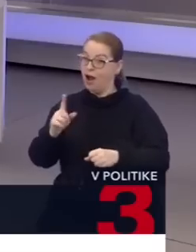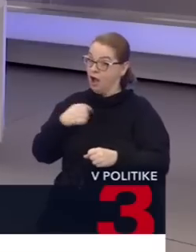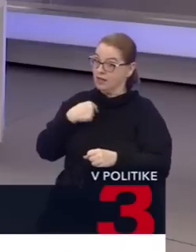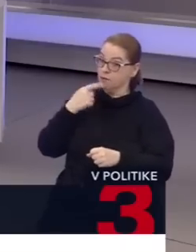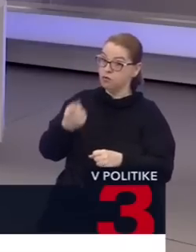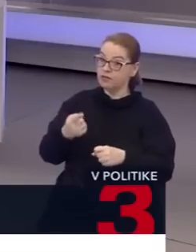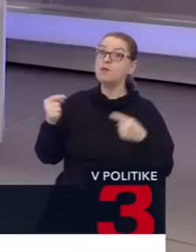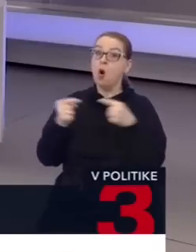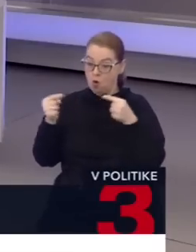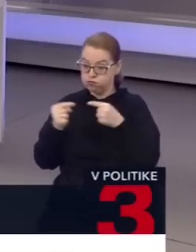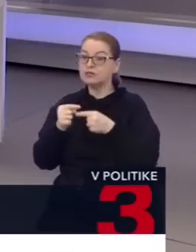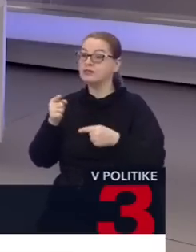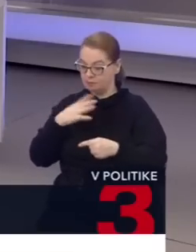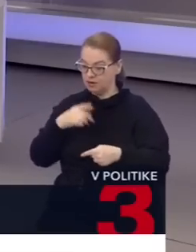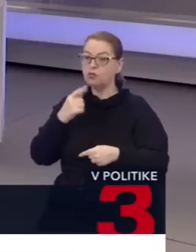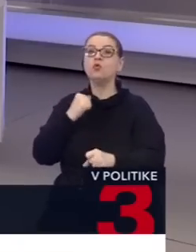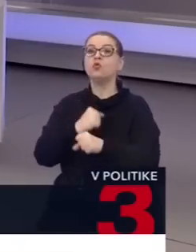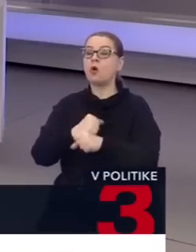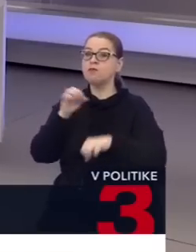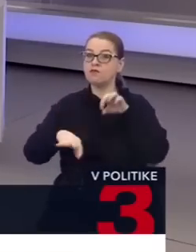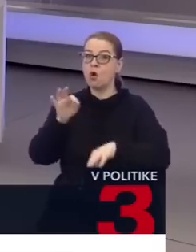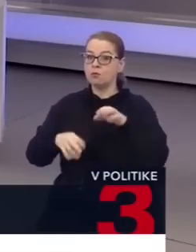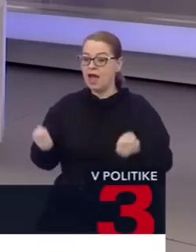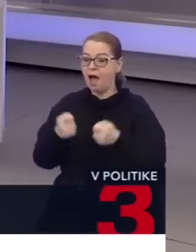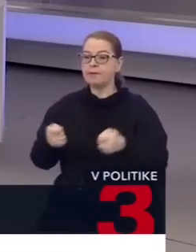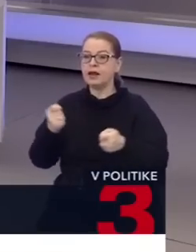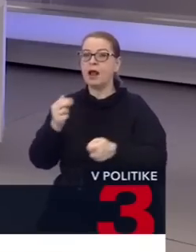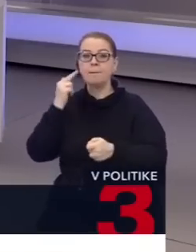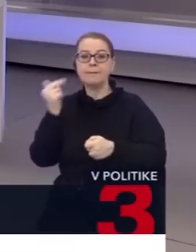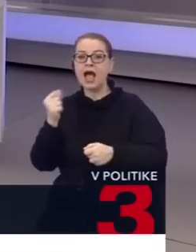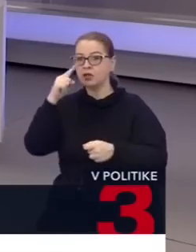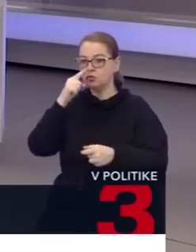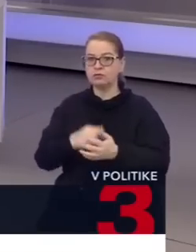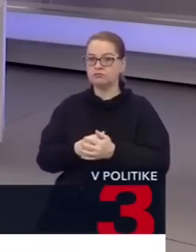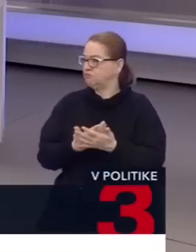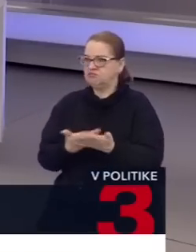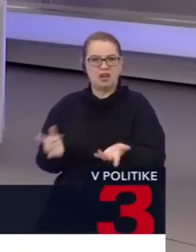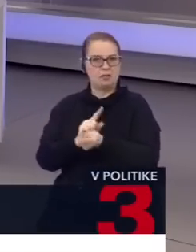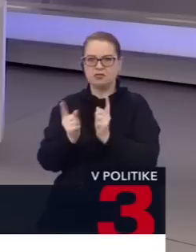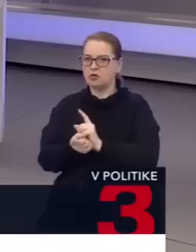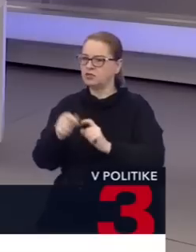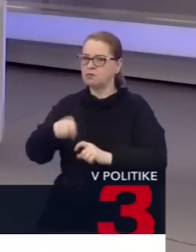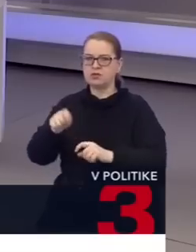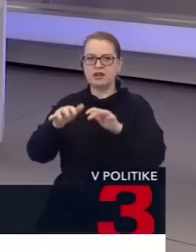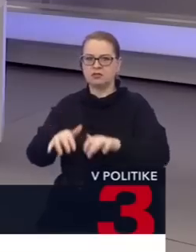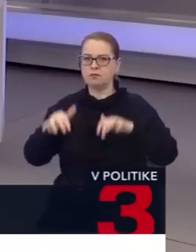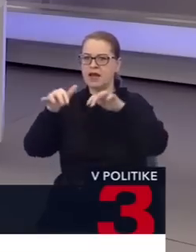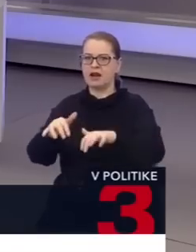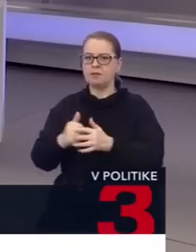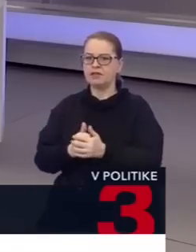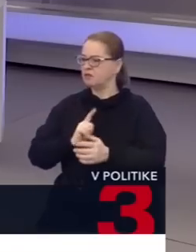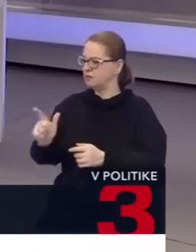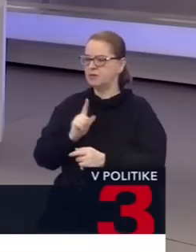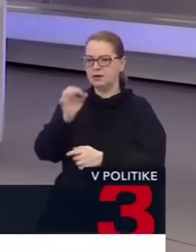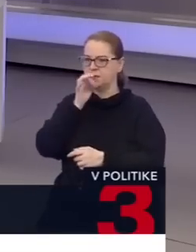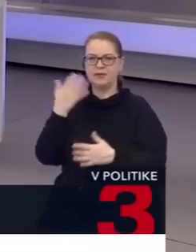opozícia by vám veľmi ráda povedala. Úrobme voľby v apríli, máji, v júni. Ale na to nie je dohoda poslancov v parlamente. A to my dvaja nevieme zabezpečiť.